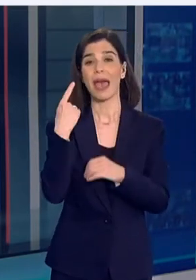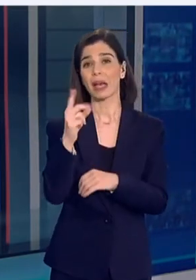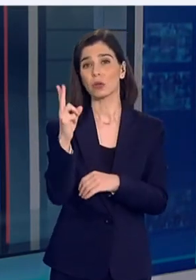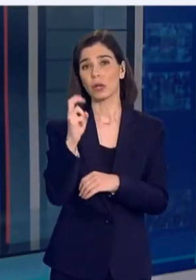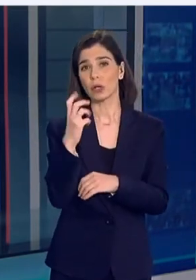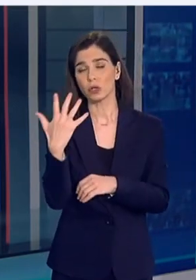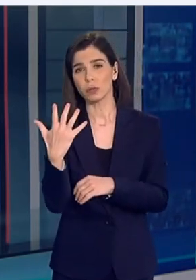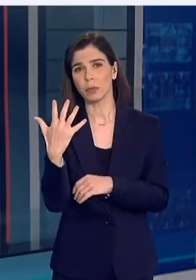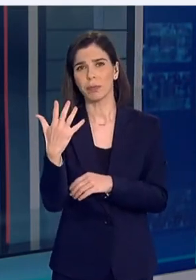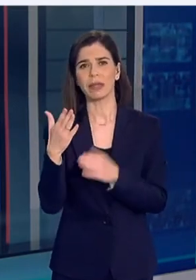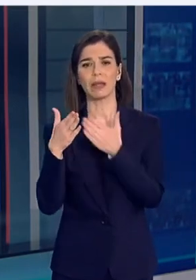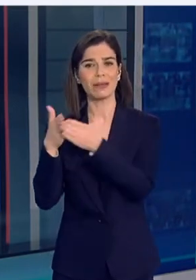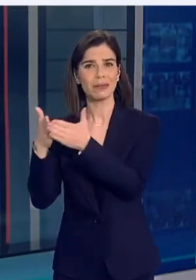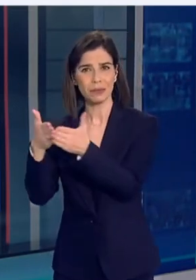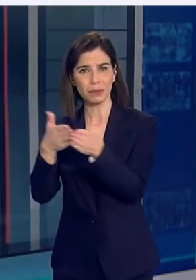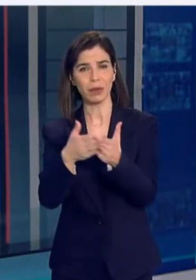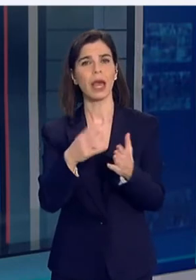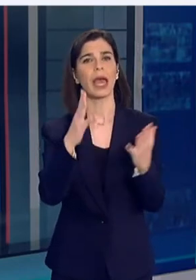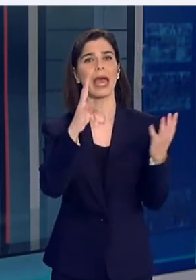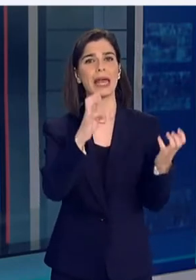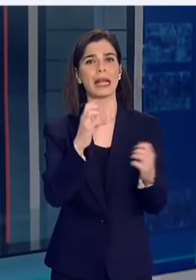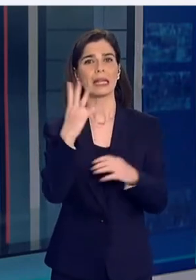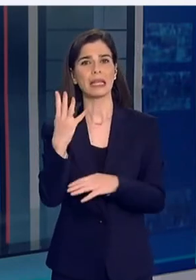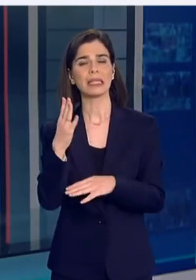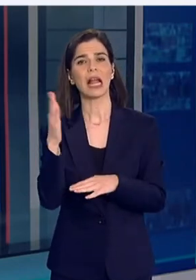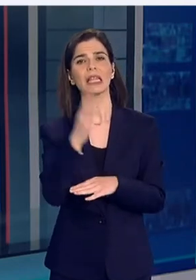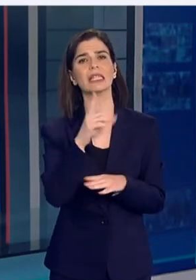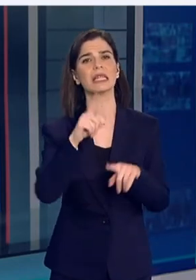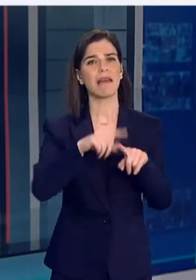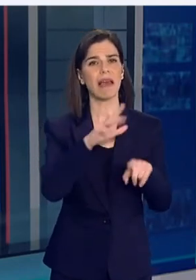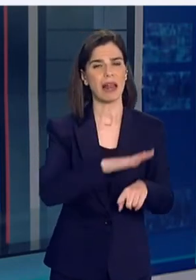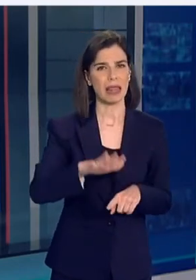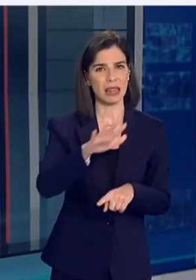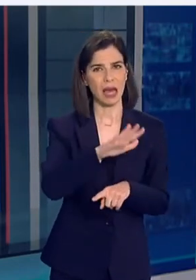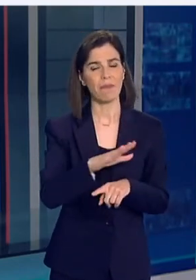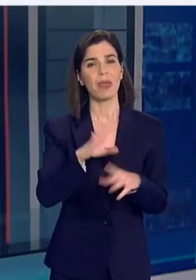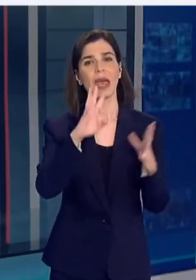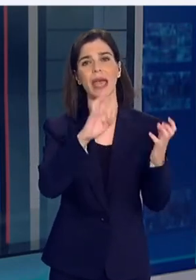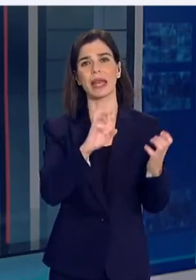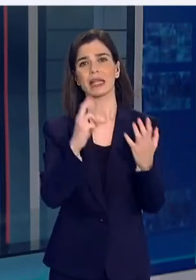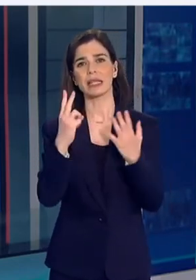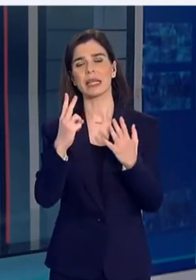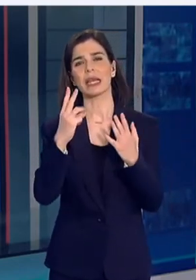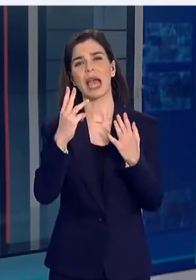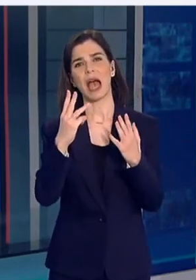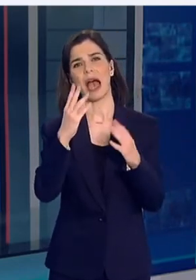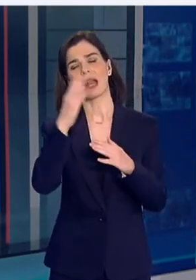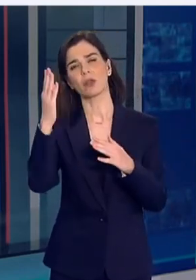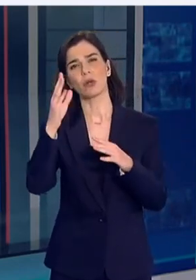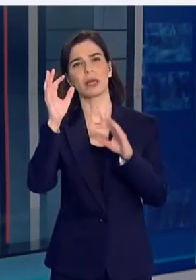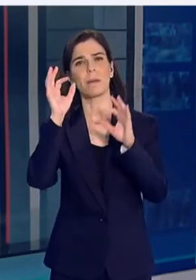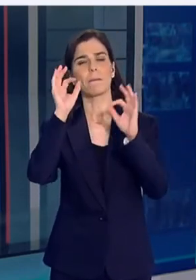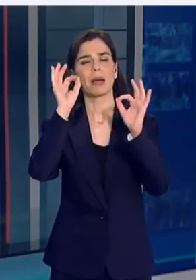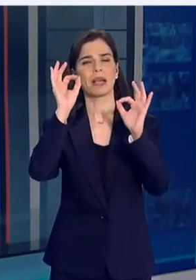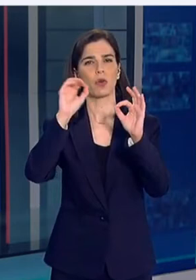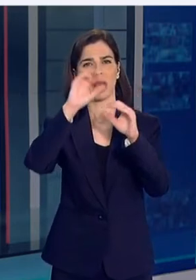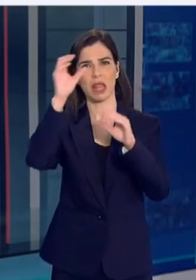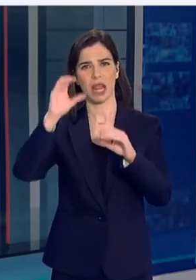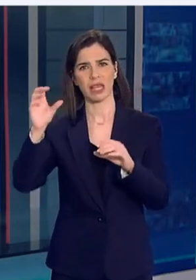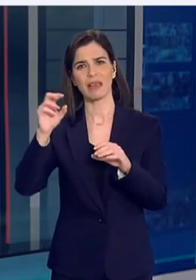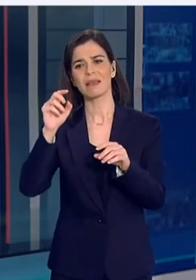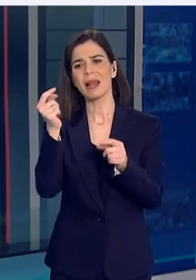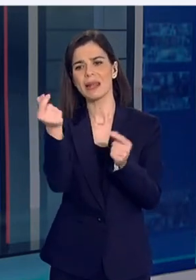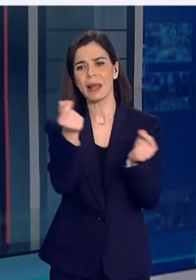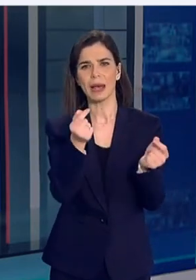σε πλωτά μέσα, 94 στην Δυτική Ελλάδα, 93 στην Ανατολική Μακεδονία και Θράκη και λιγότερα στις